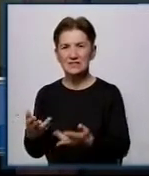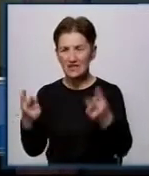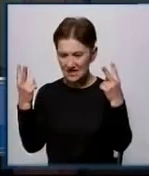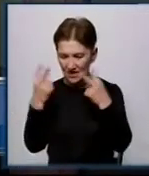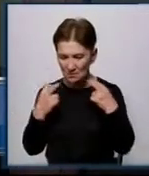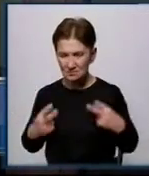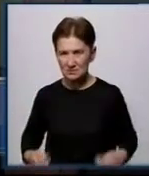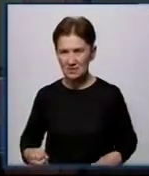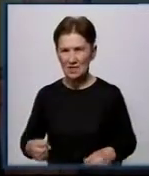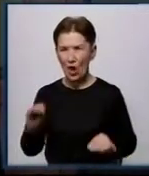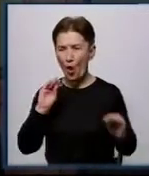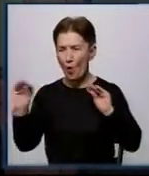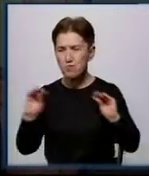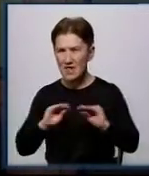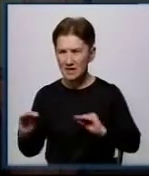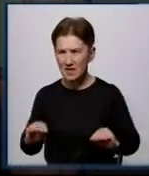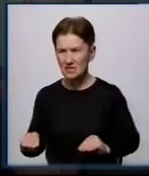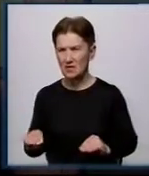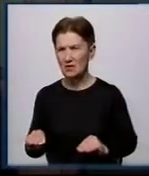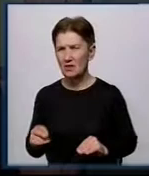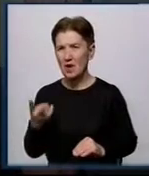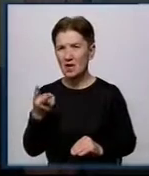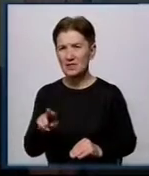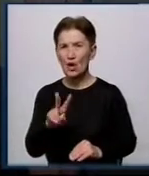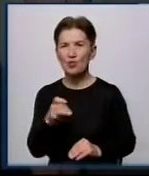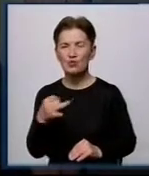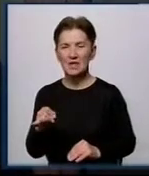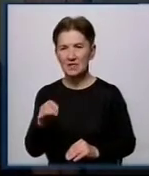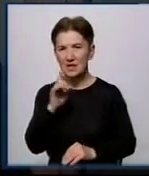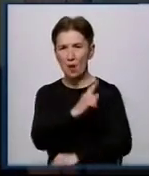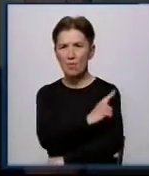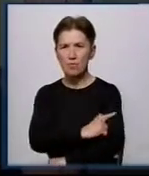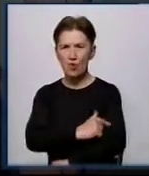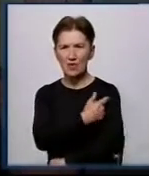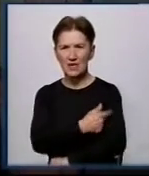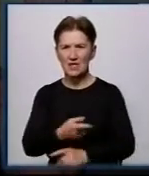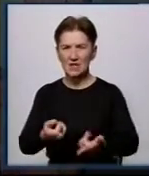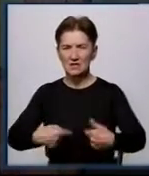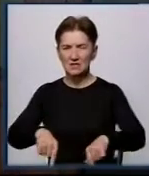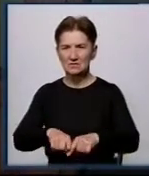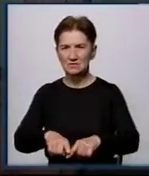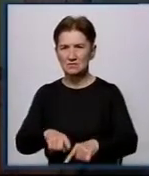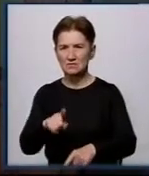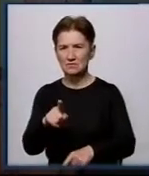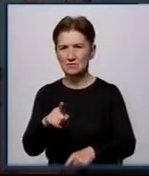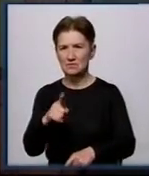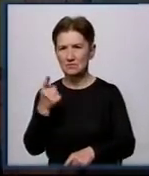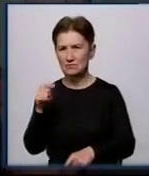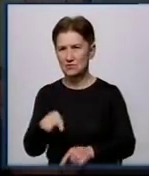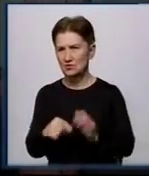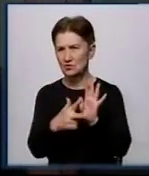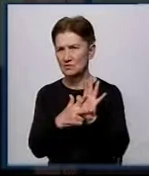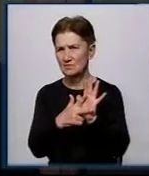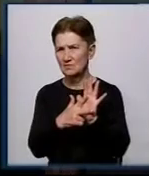обладнанням цифрового флюографа для комунального закладу поліклінічного об'єднання міста Криогран на суму мільйон вісімсот.